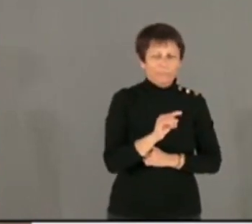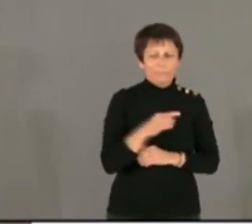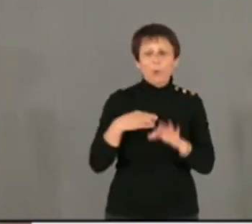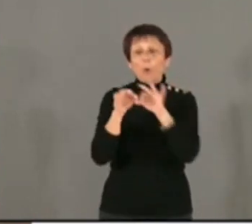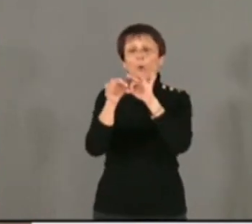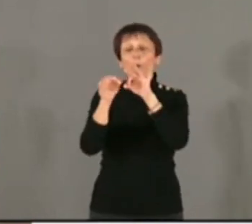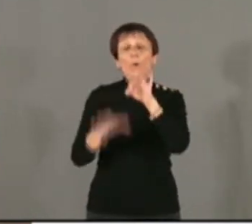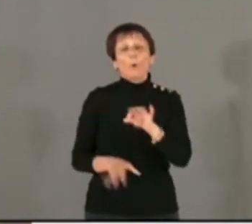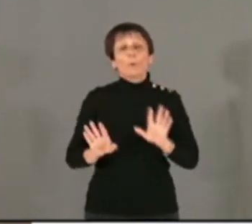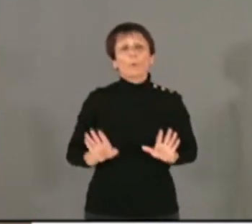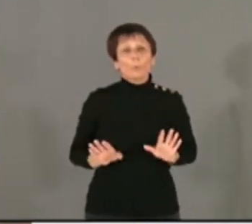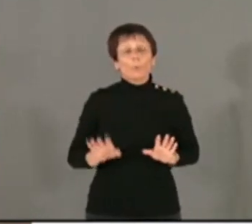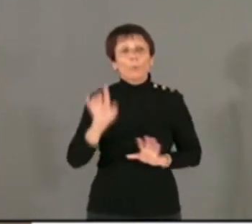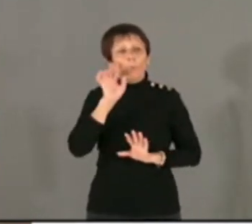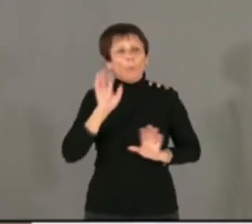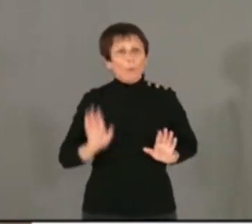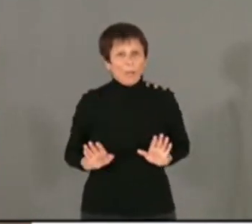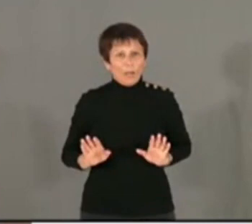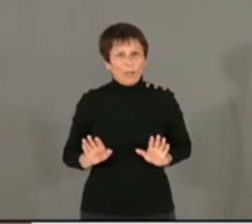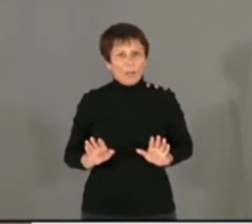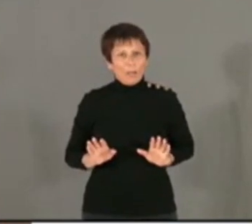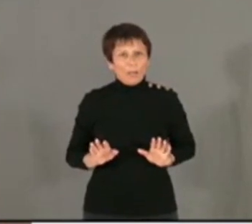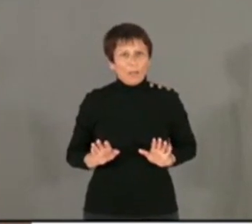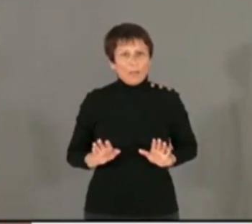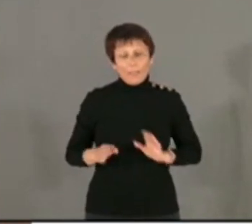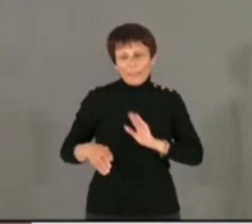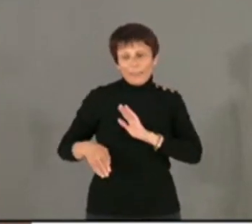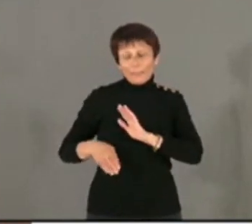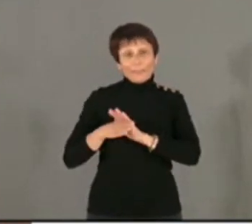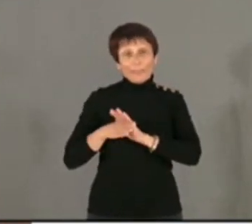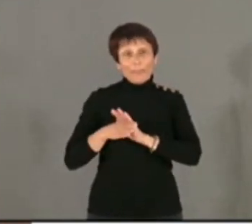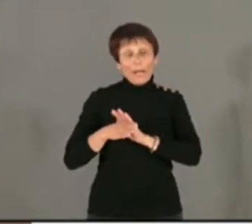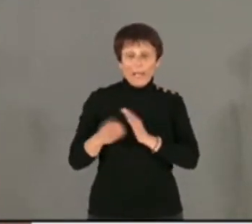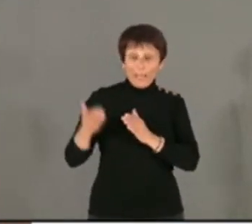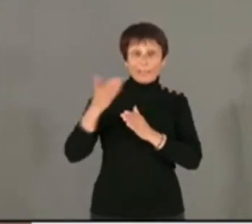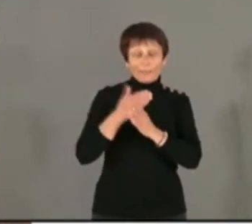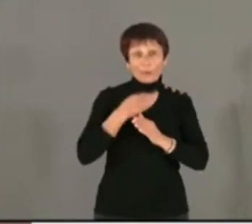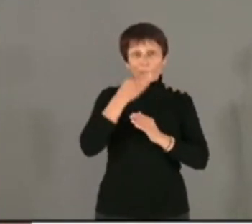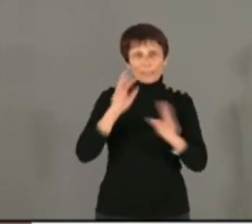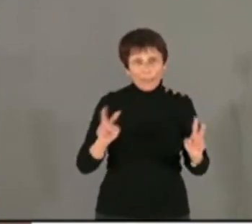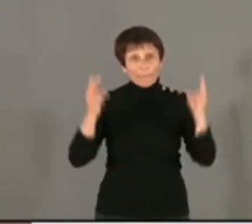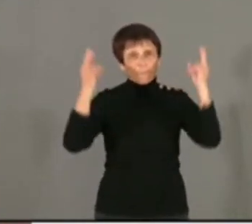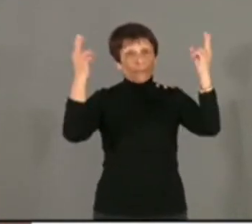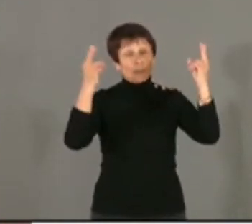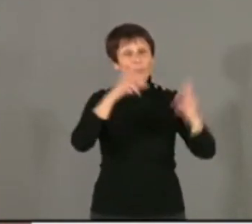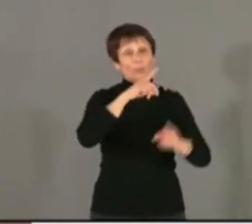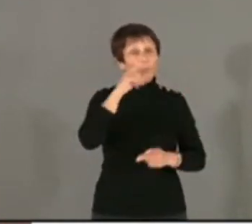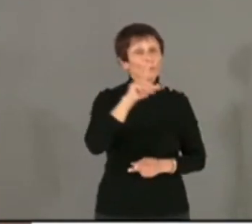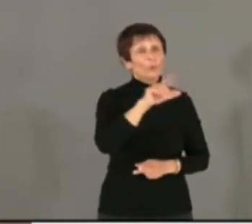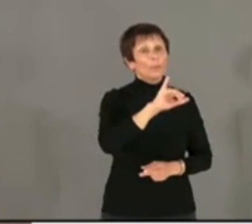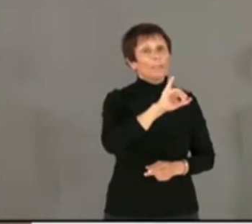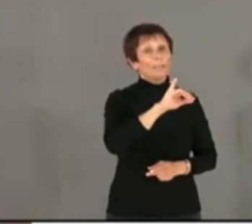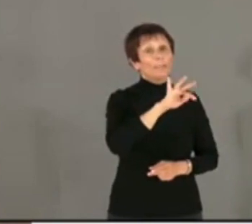Je conclurai par ce que j'ai pu exprimer en début de cette intervention. Vive Ahmed Littim.